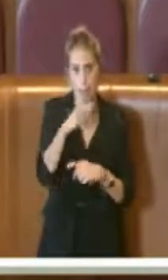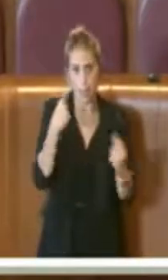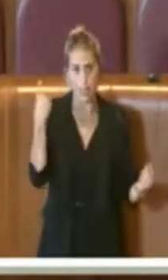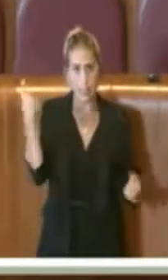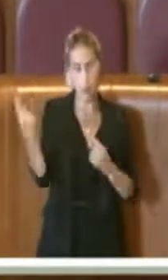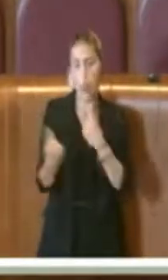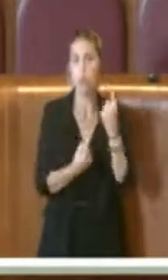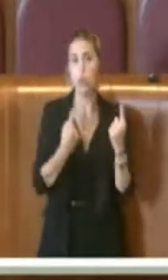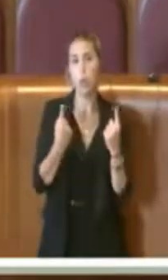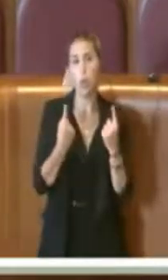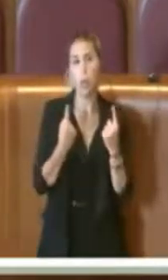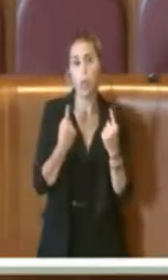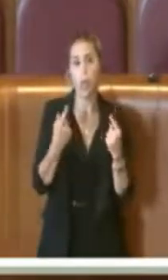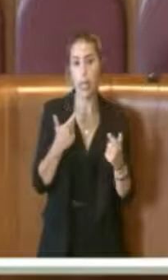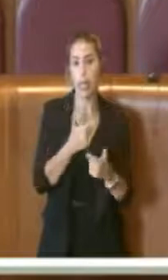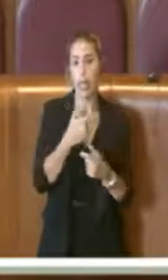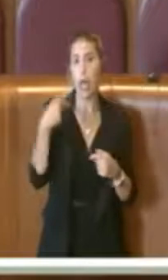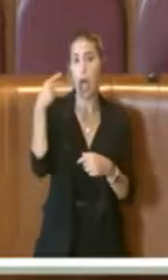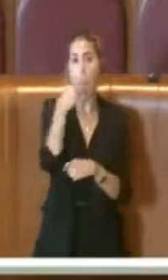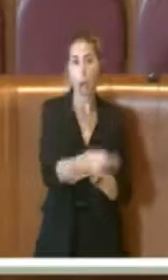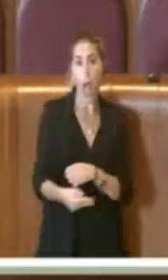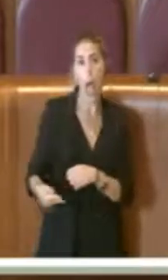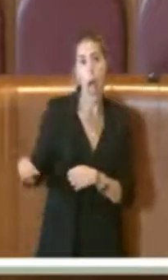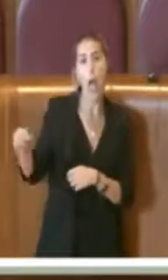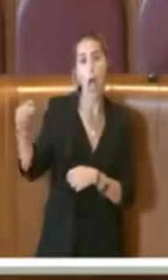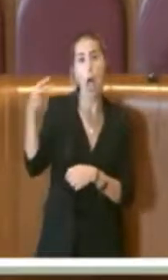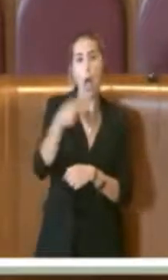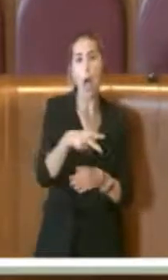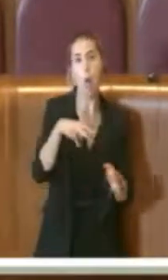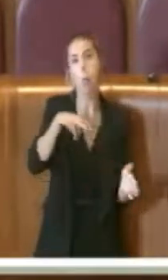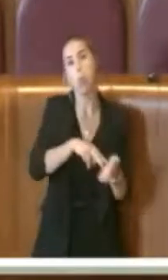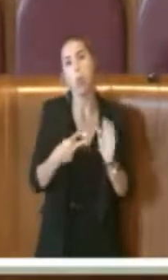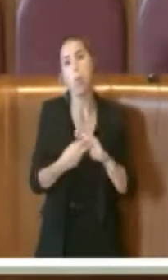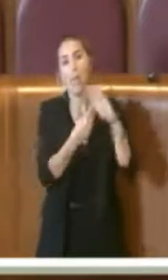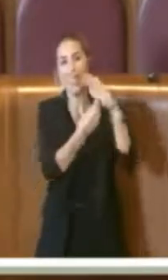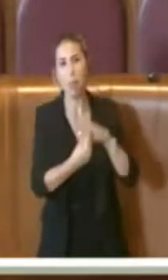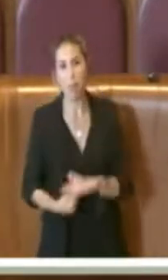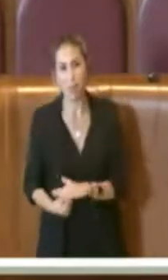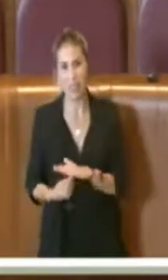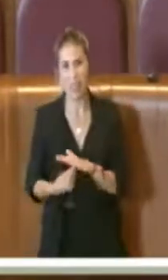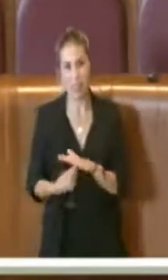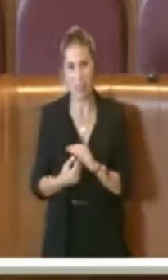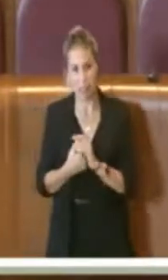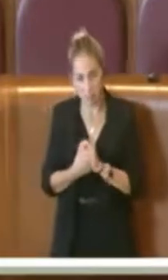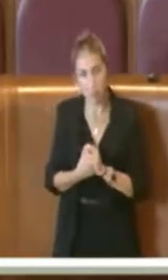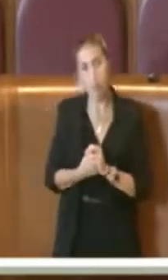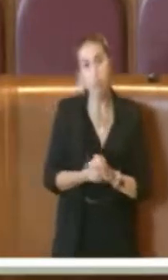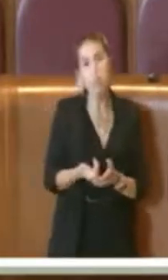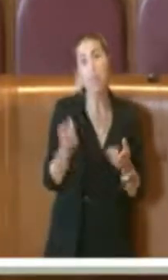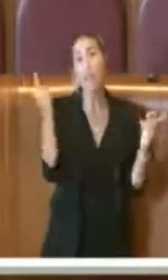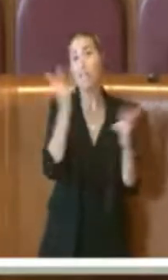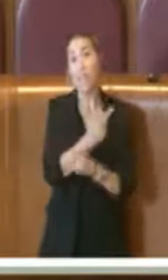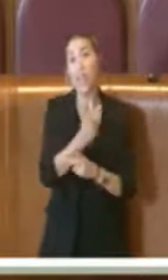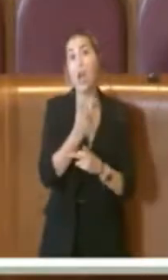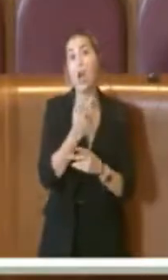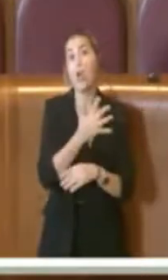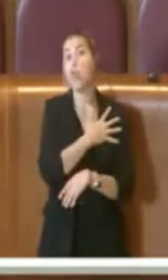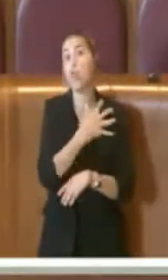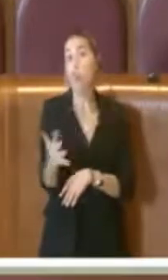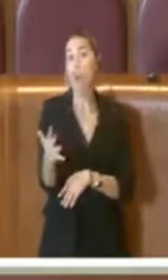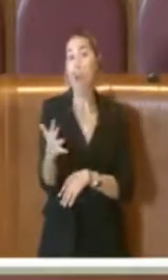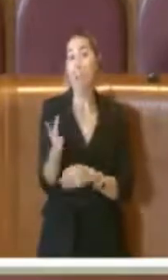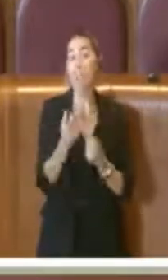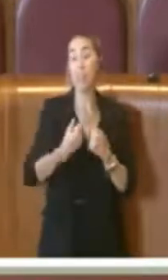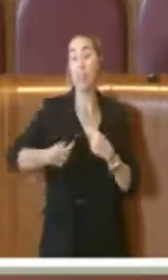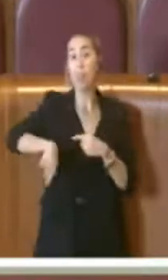annosa del problema di personale. Voglio ricordare che nel nostro mandato abbiamo